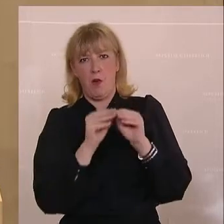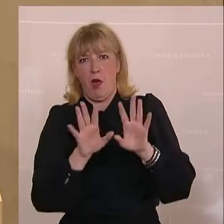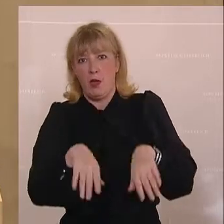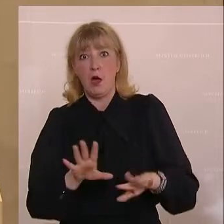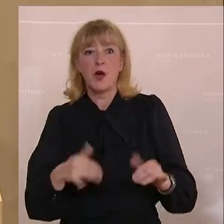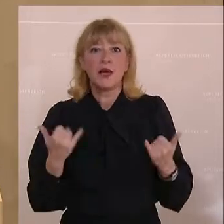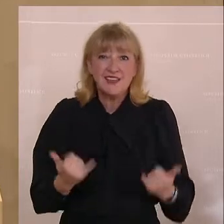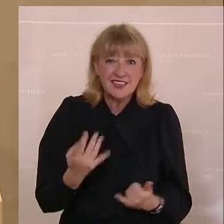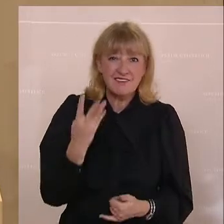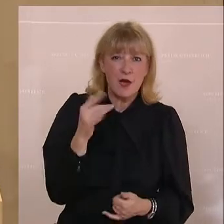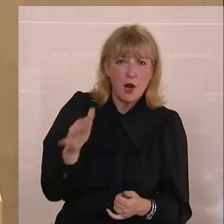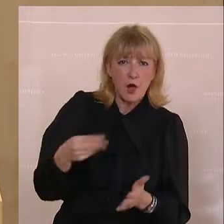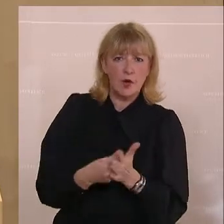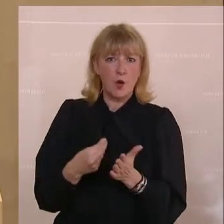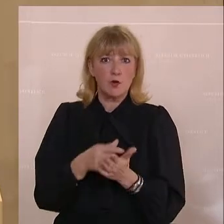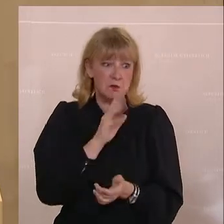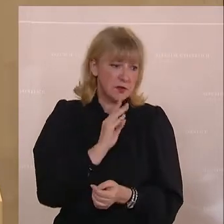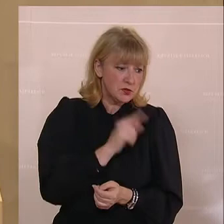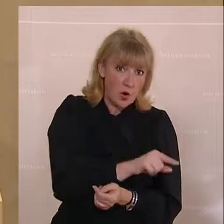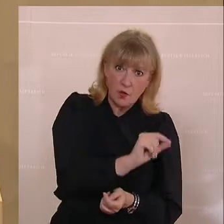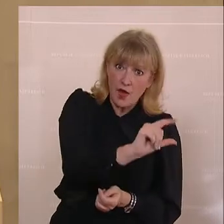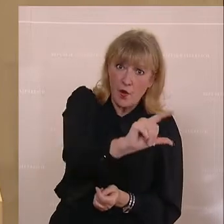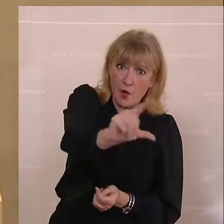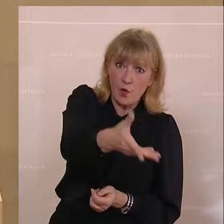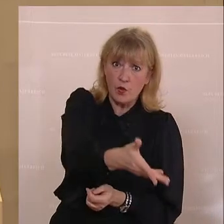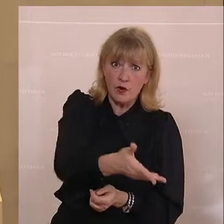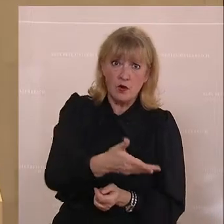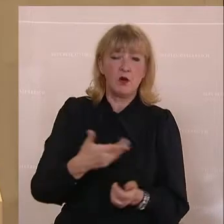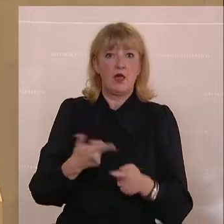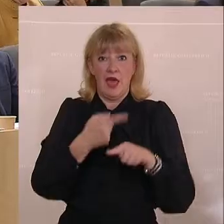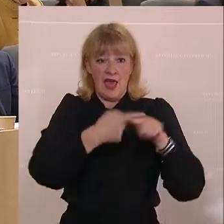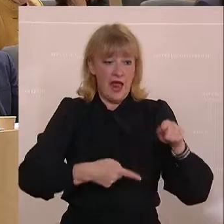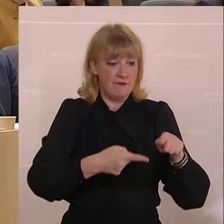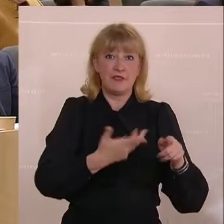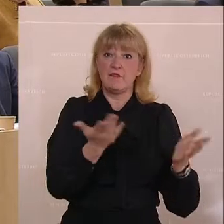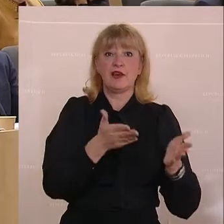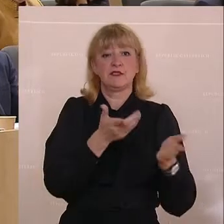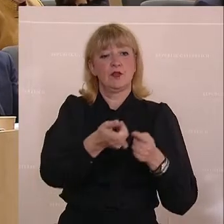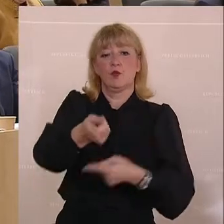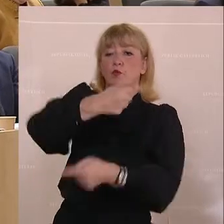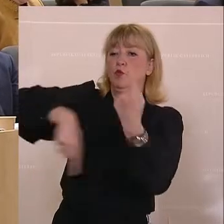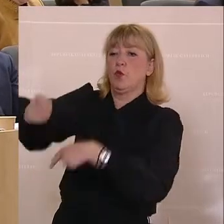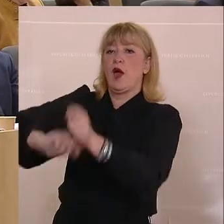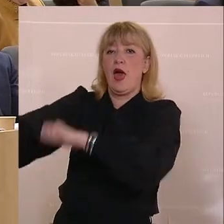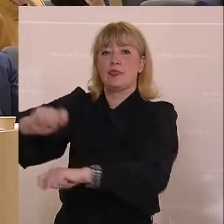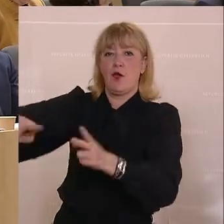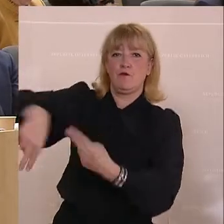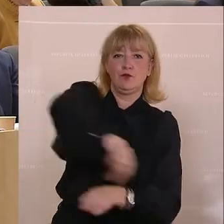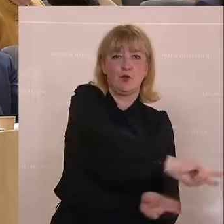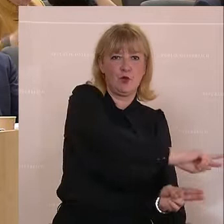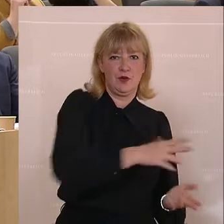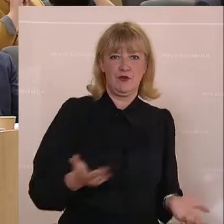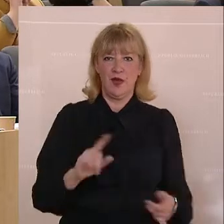besprochen, 4 Milliarden kosten diese Pensionserhöhungen. Davon geht die Hälfte durch den Konsum wieder zurück. Weil die Pensionistinnen und